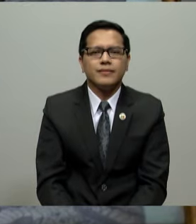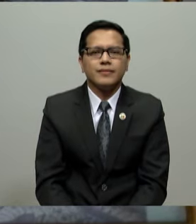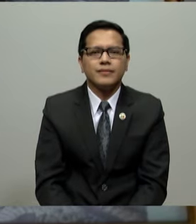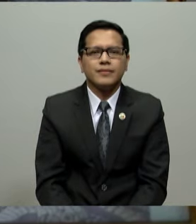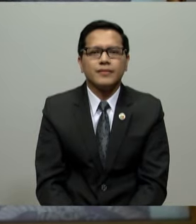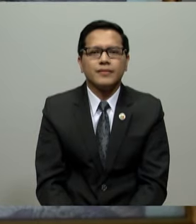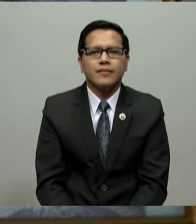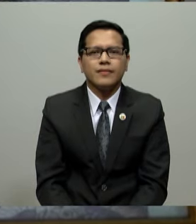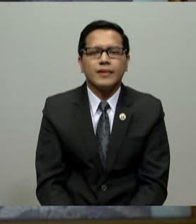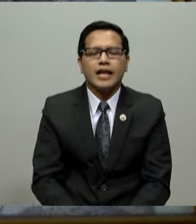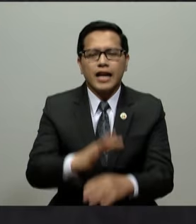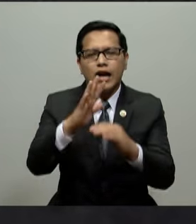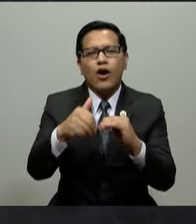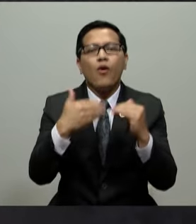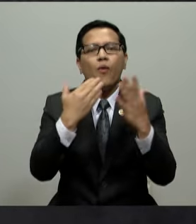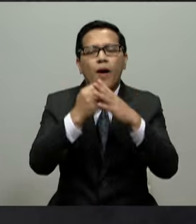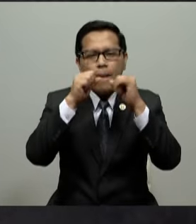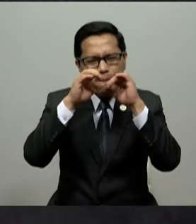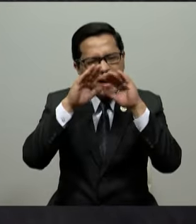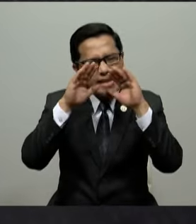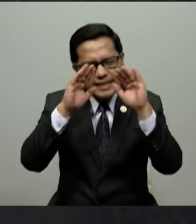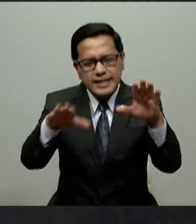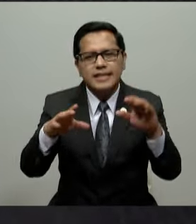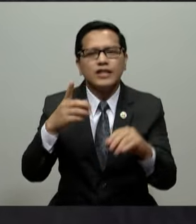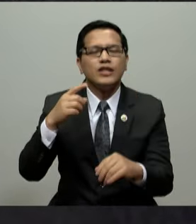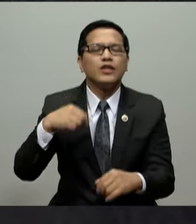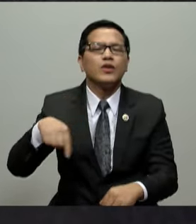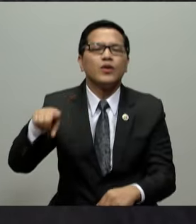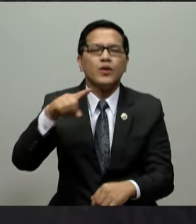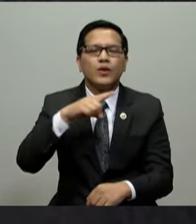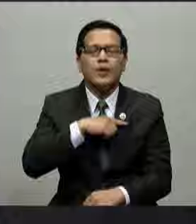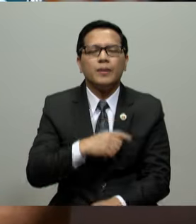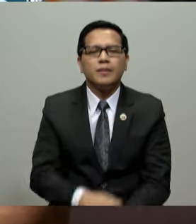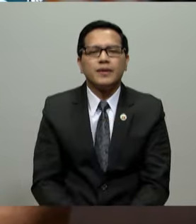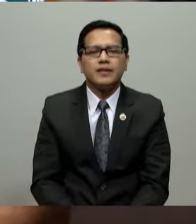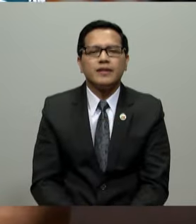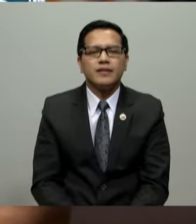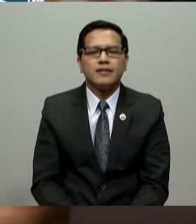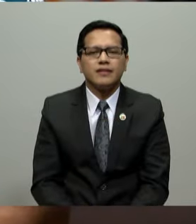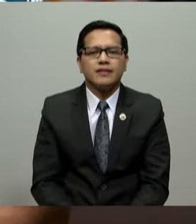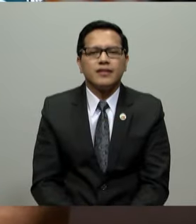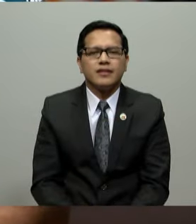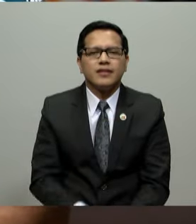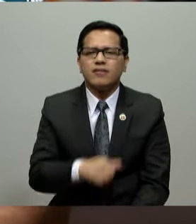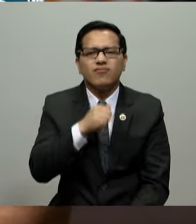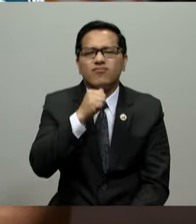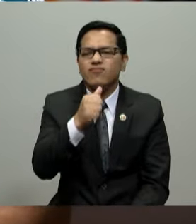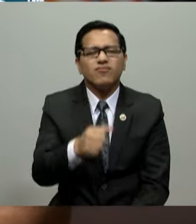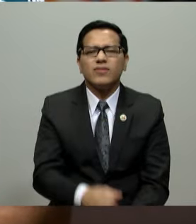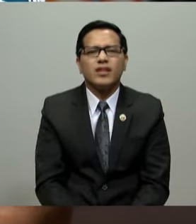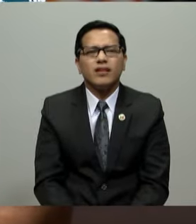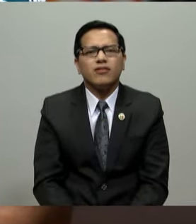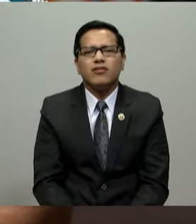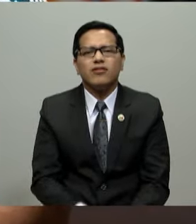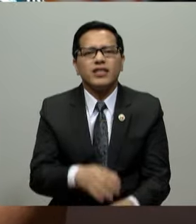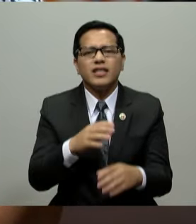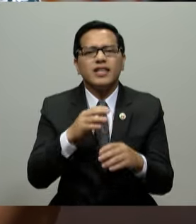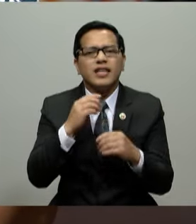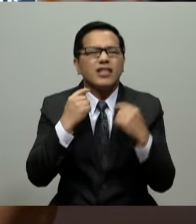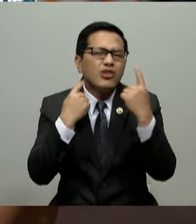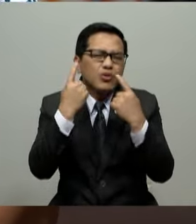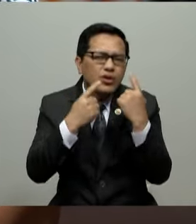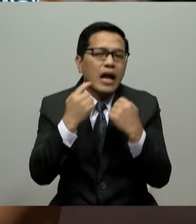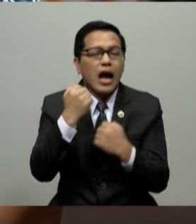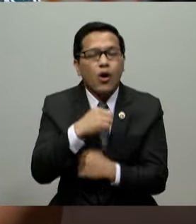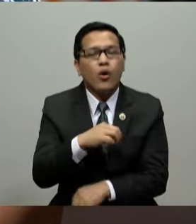Puro blessing po ang dumating din sa akin. Saka hindi ko inaano na isa ako sa mga may kapansanan. Hindi